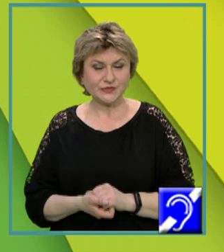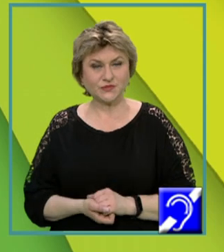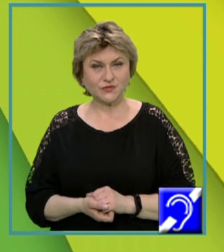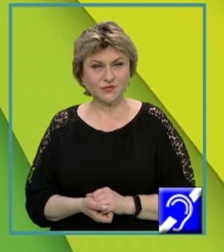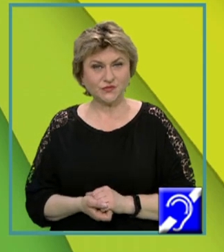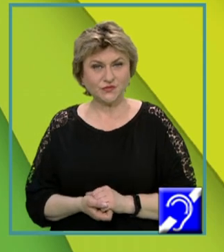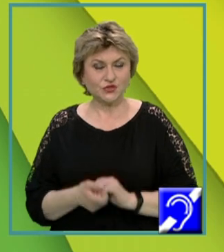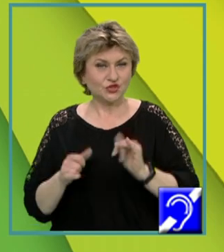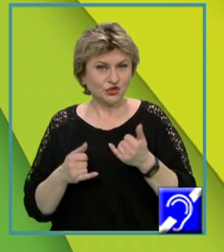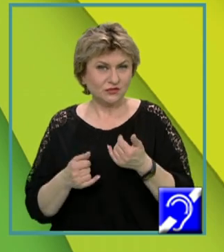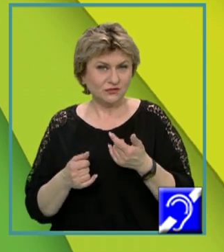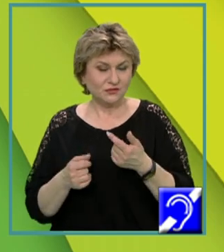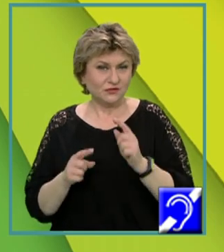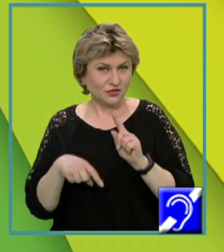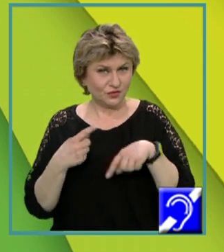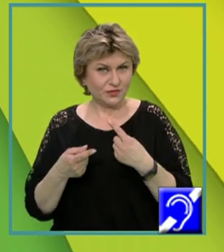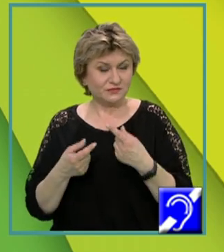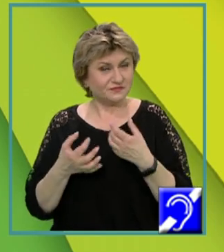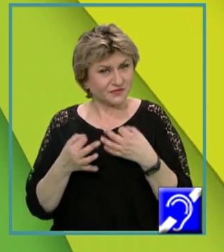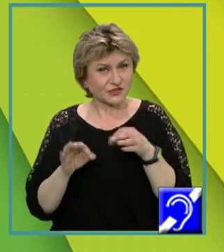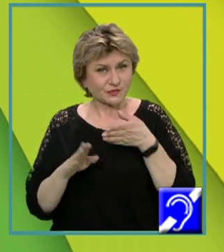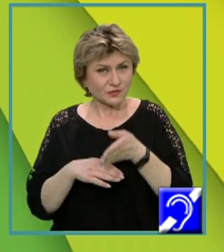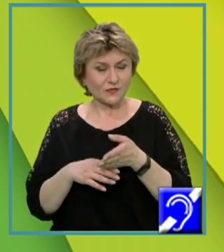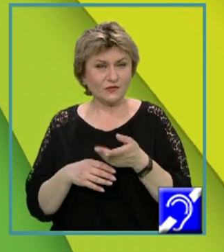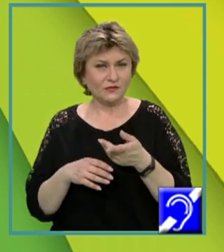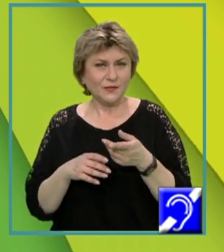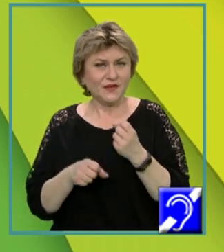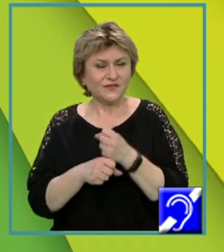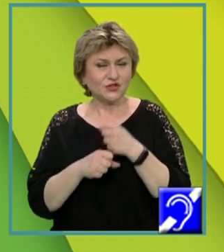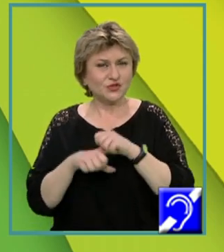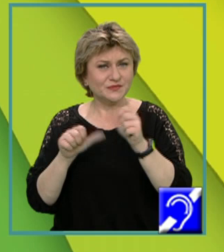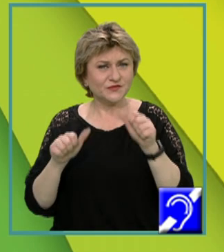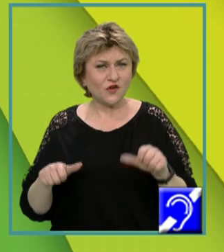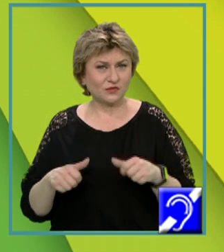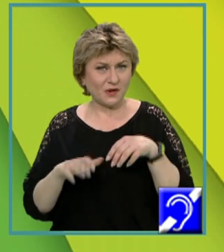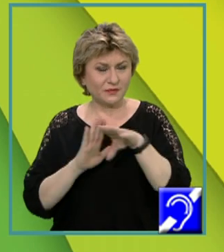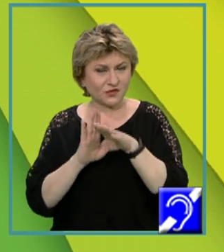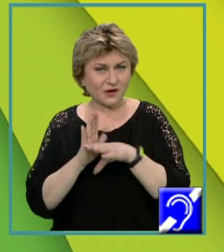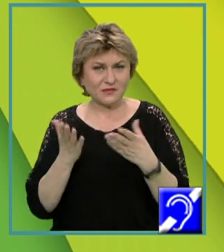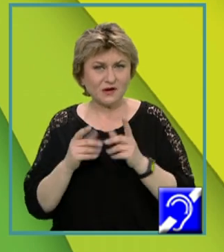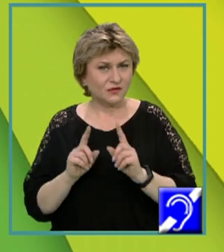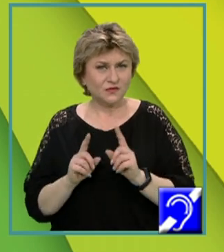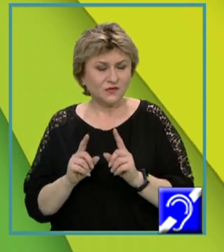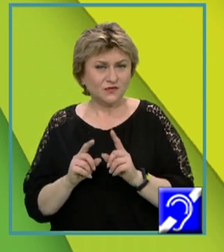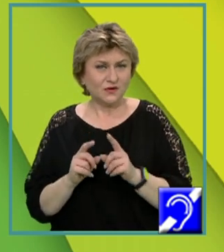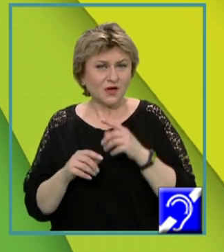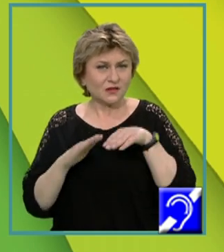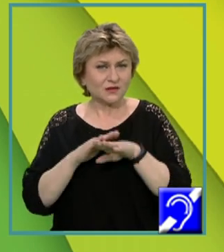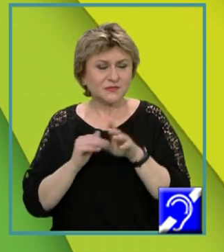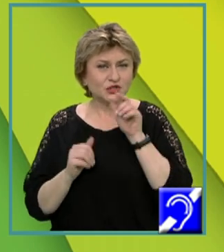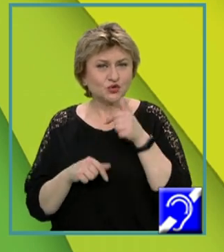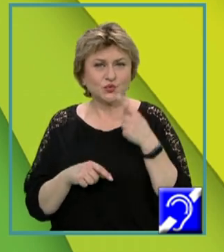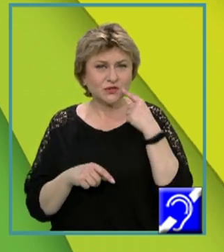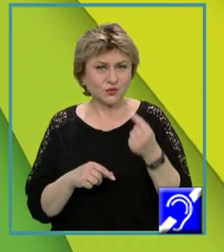C și C++ permit de asemenea crearea unor subprograme care nu a transmit niciun